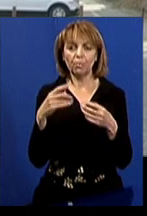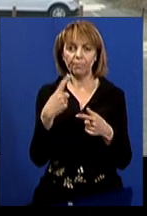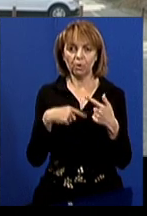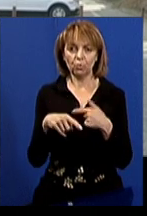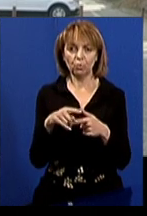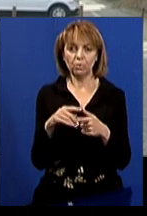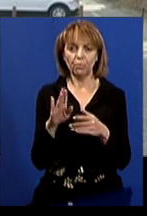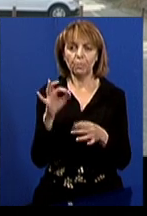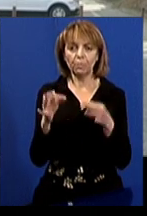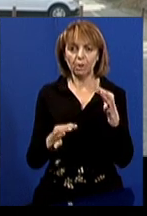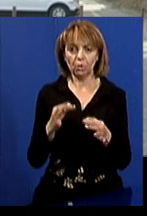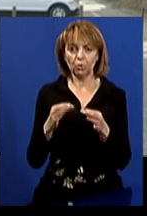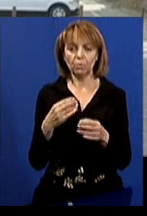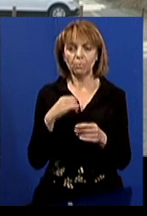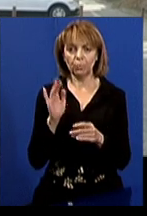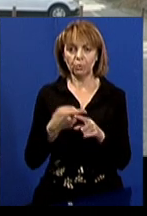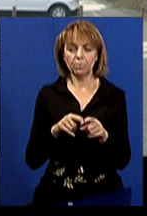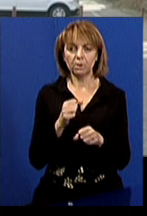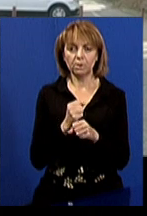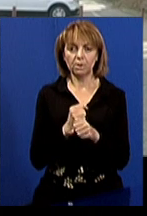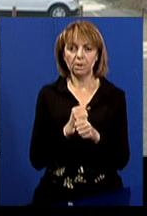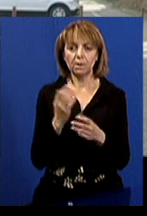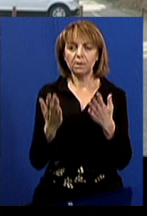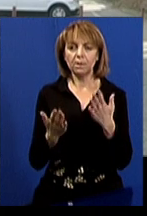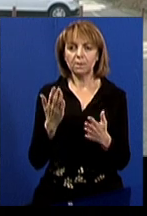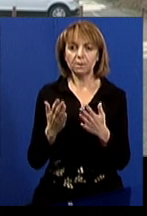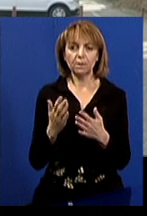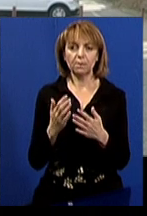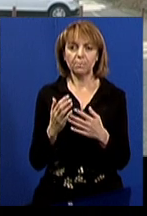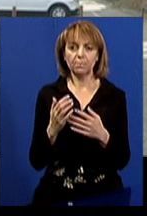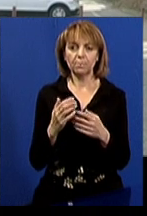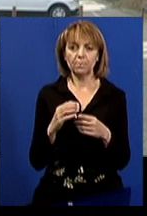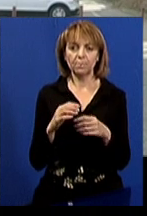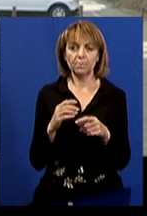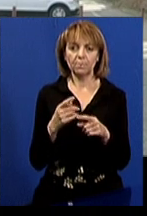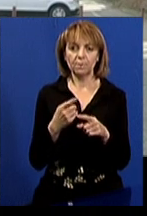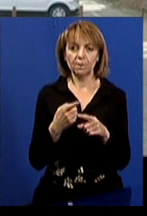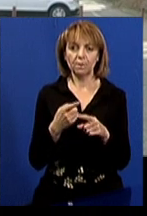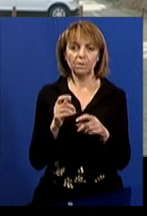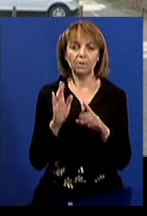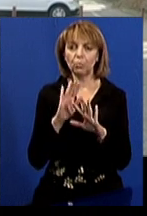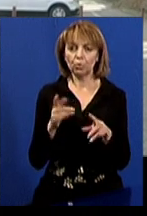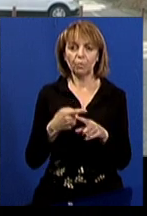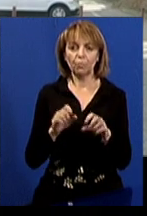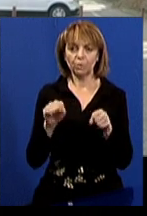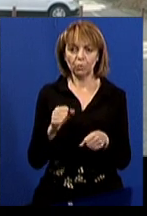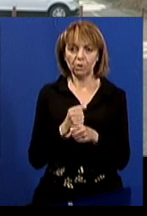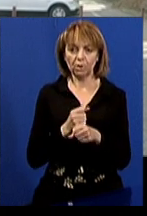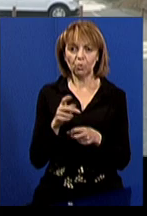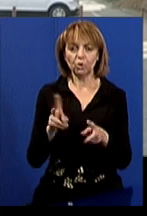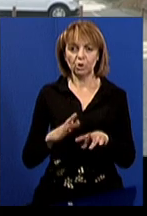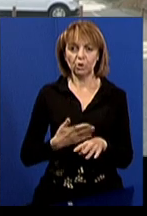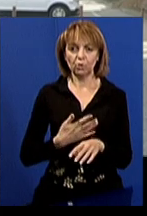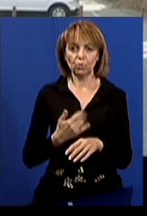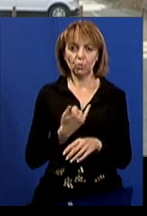в природу, це буде зроблено. Якщо не буде можливості це зробити, він залишиться